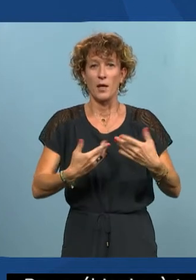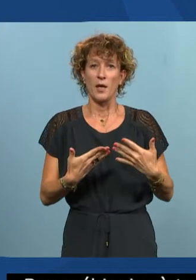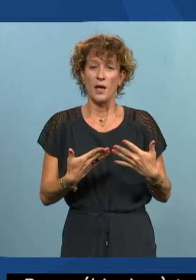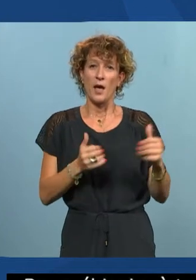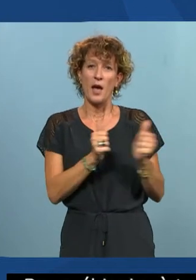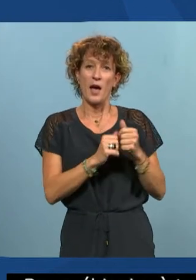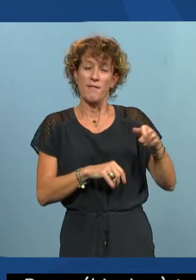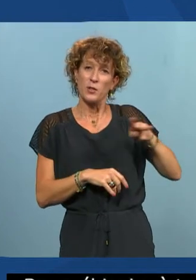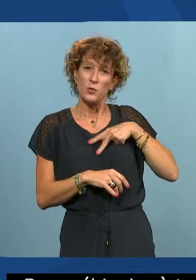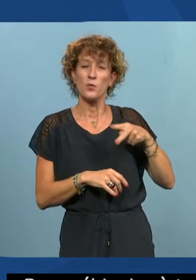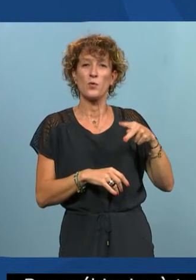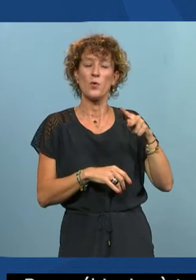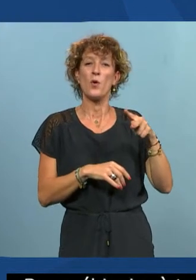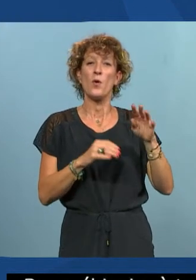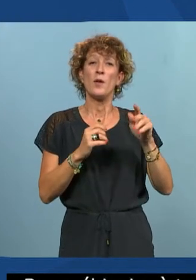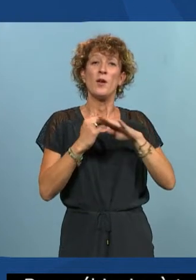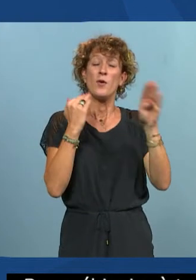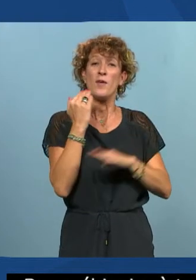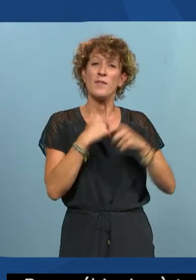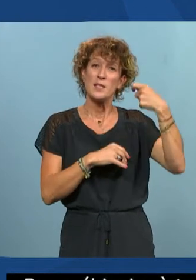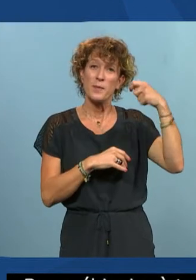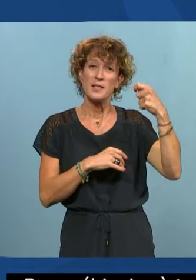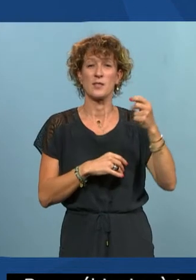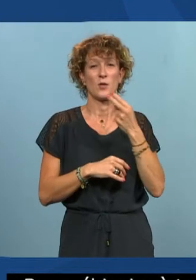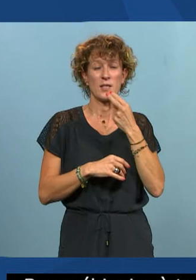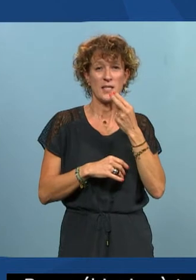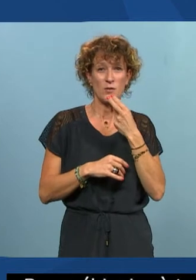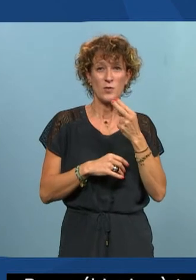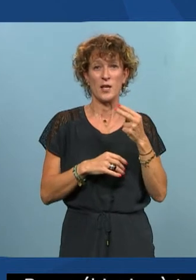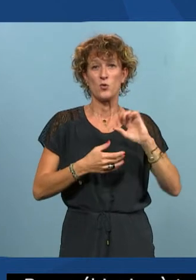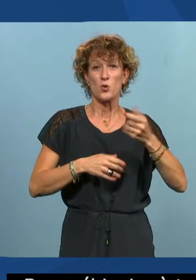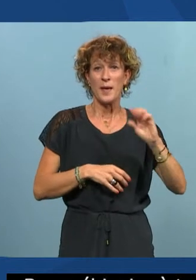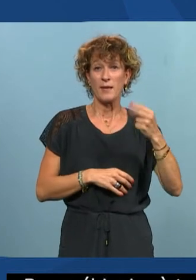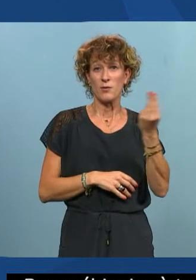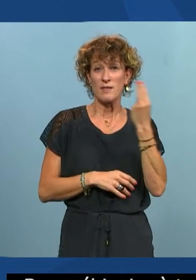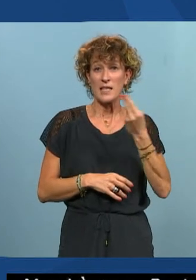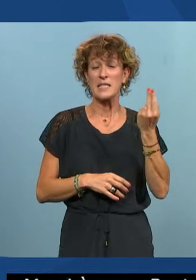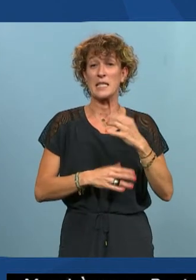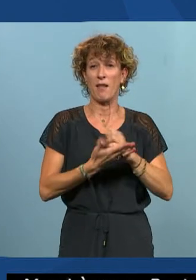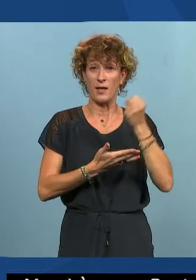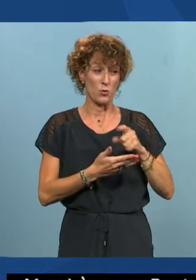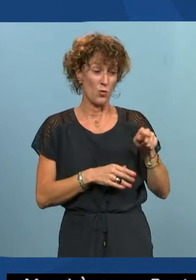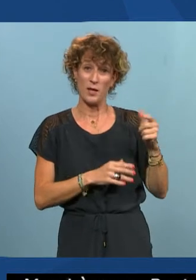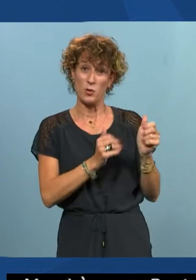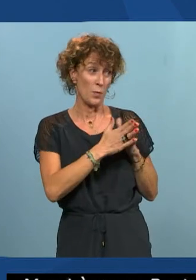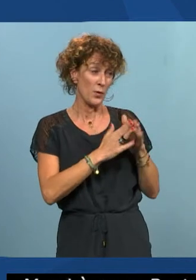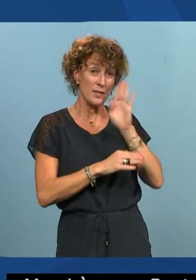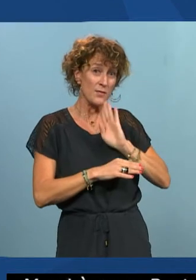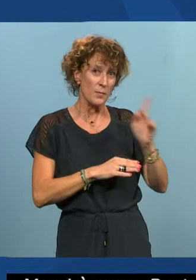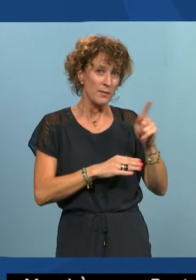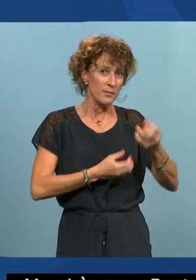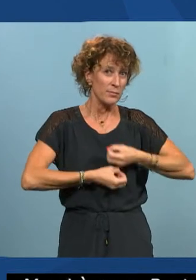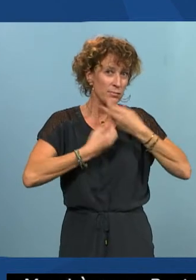Olivier Sébastien, qui est le vice-président au développement des usages du numérique à l'Université de La Réunion, à qui on a demandé, évidemment, de nous dire deux mots sur